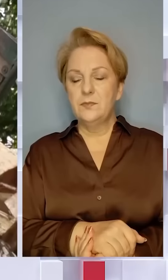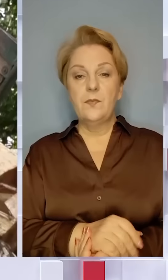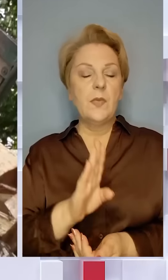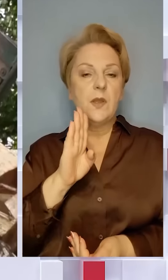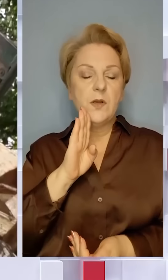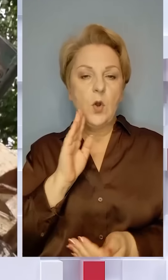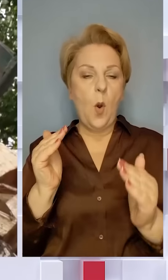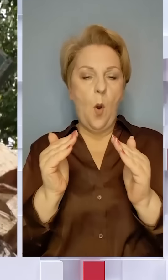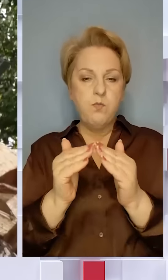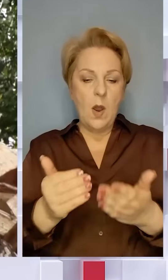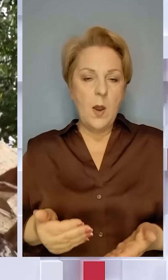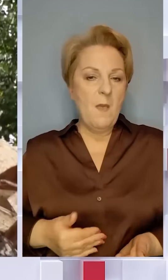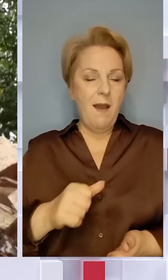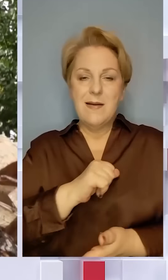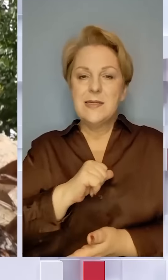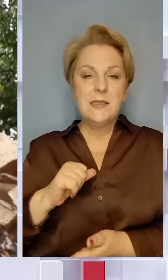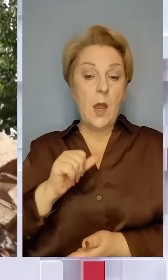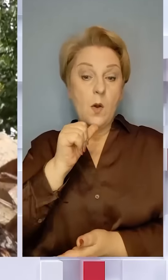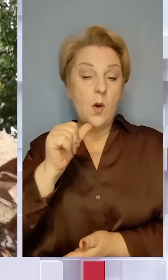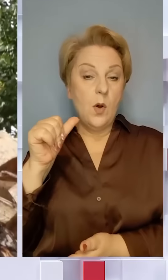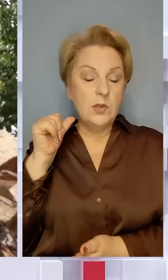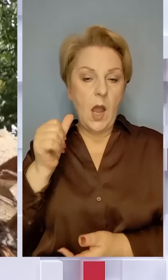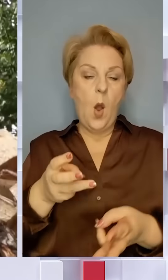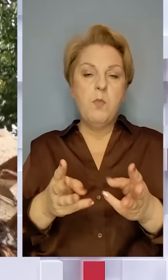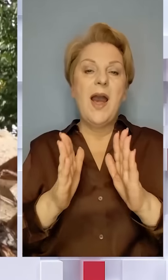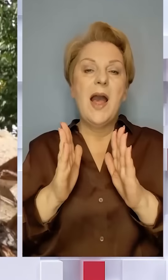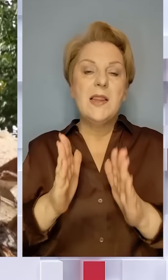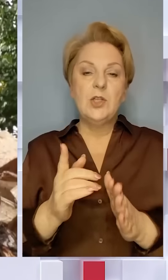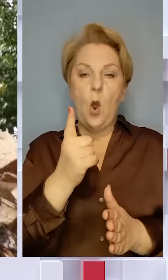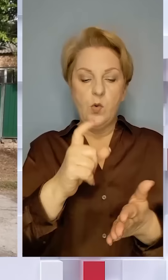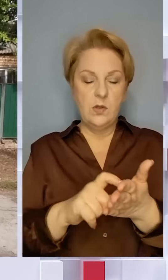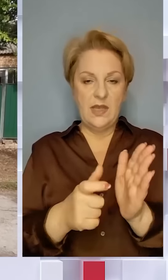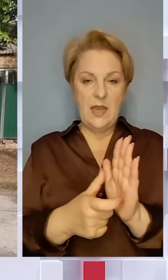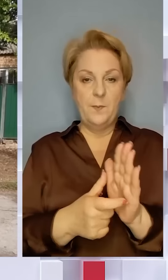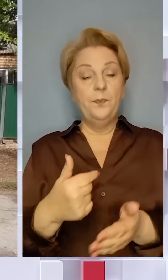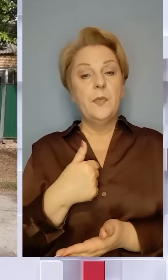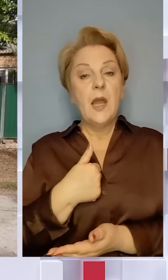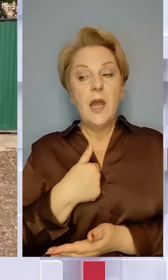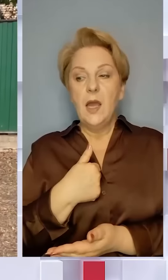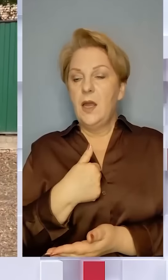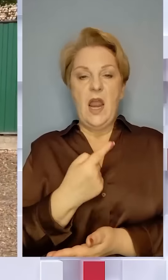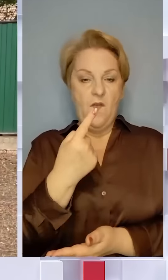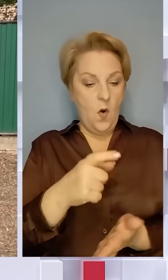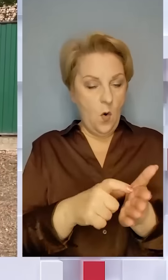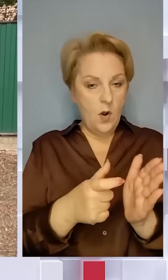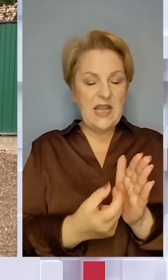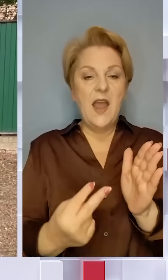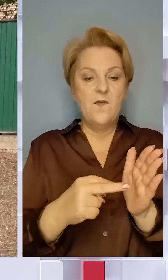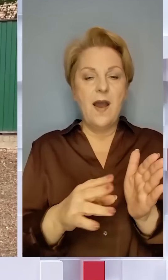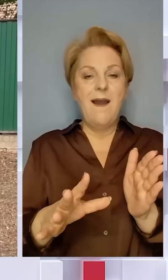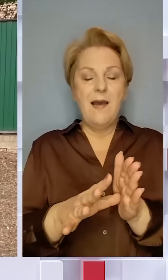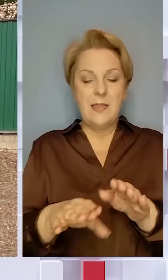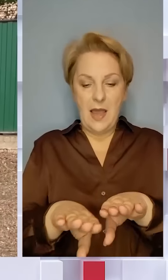Жінка у будиночку мешкає сама. Торік, каже, обігрівала лише одну кімнату. Я в одній кімнатці вмикала